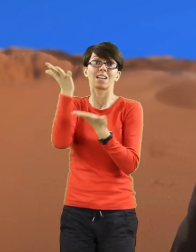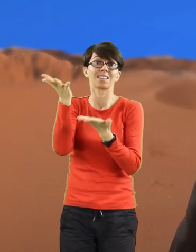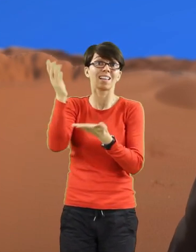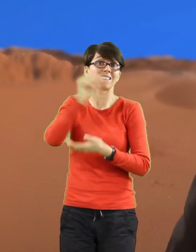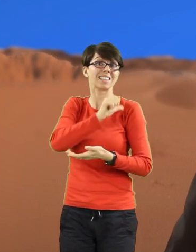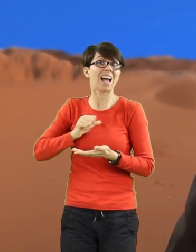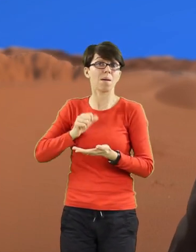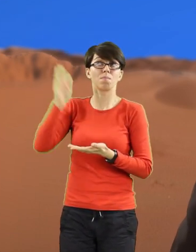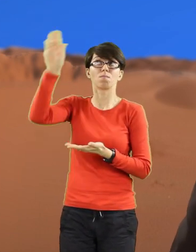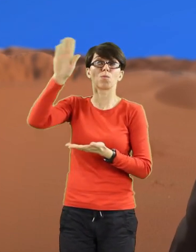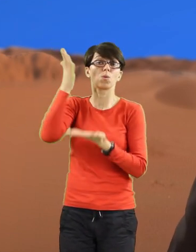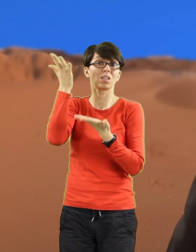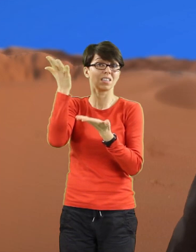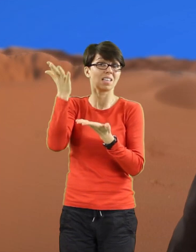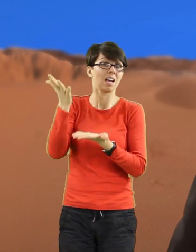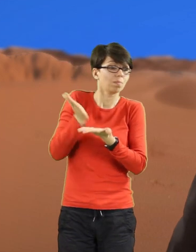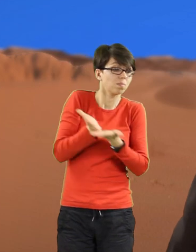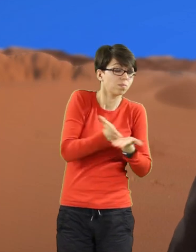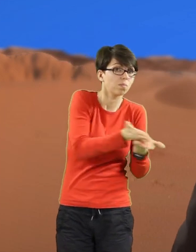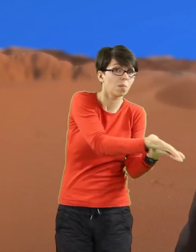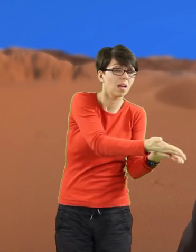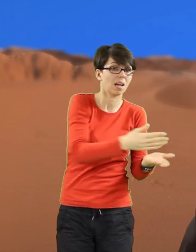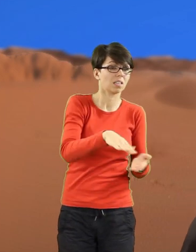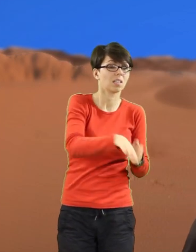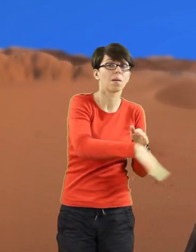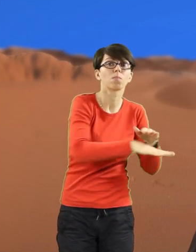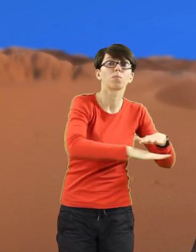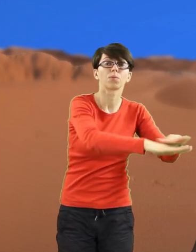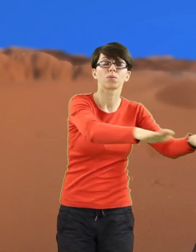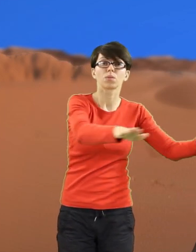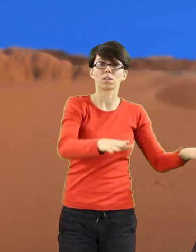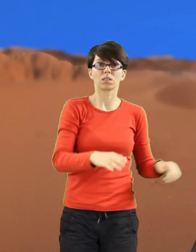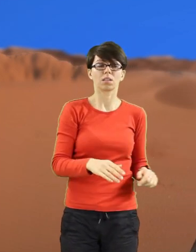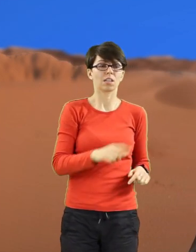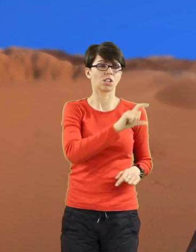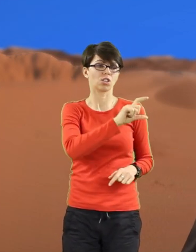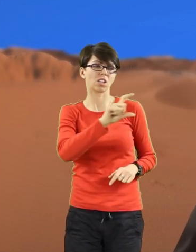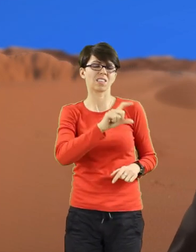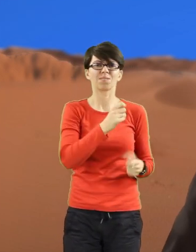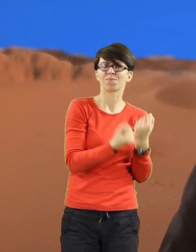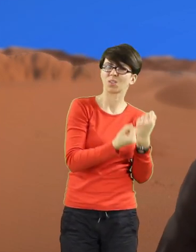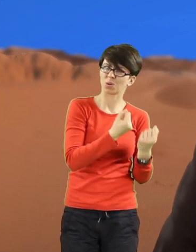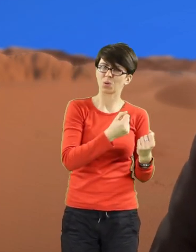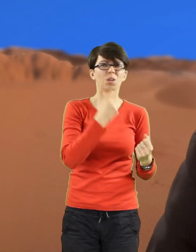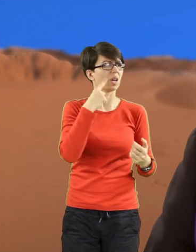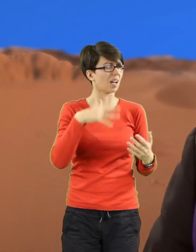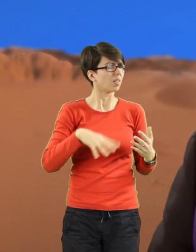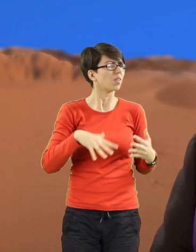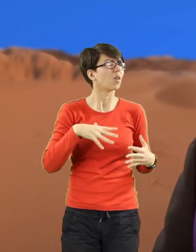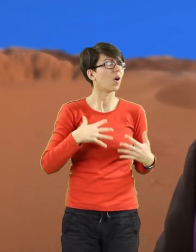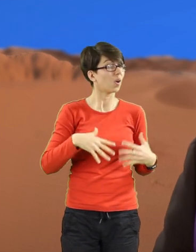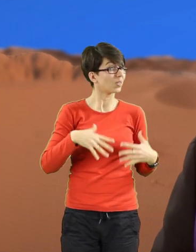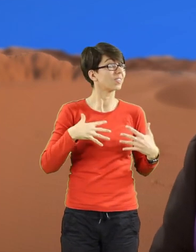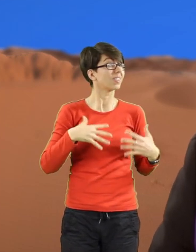życia. To on sam chce dawać ci siłę i odwagę, by przez czas trudny, radosny, czas